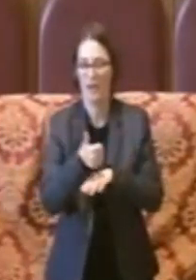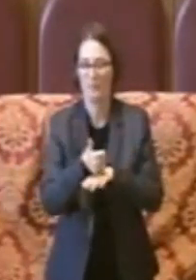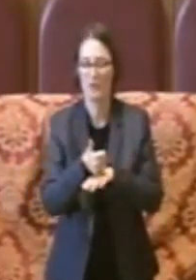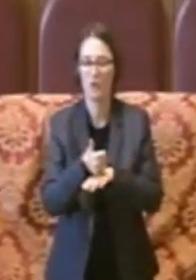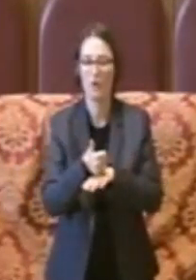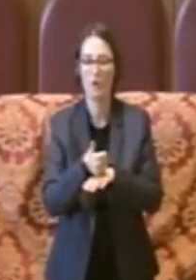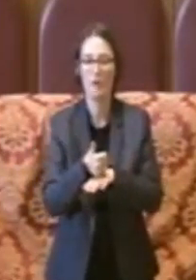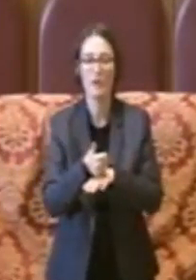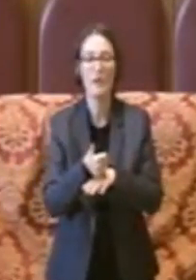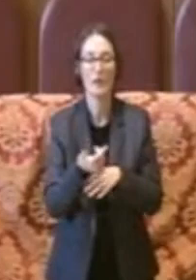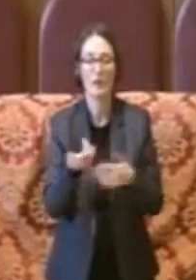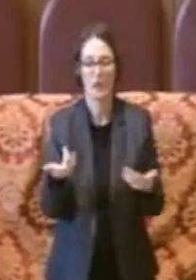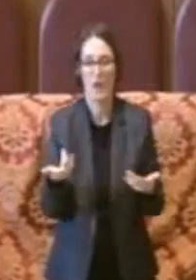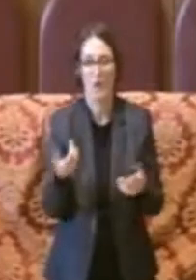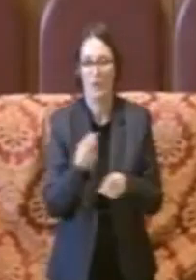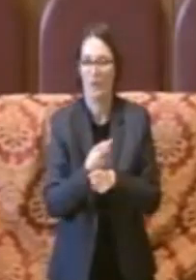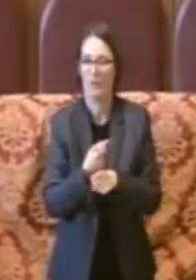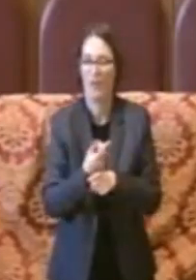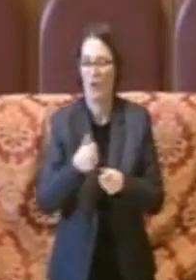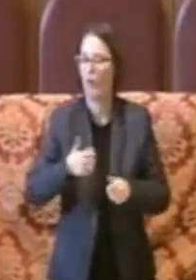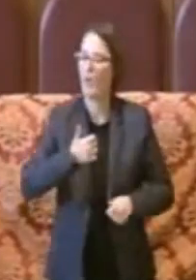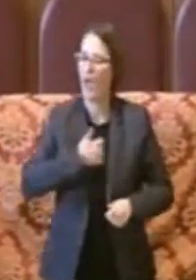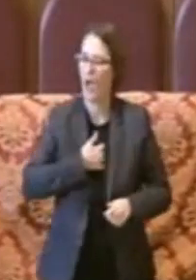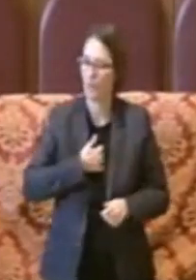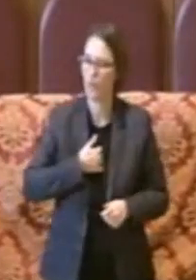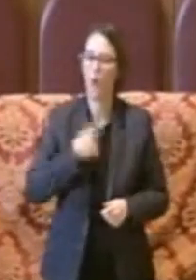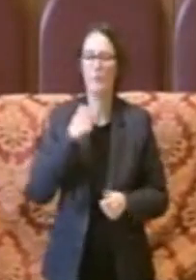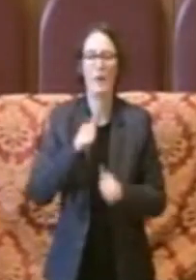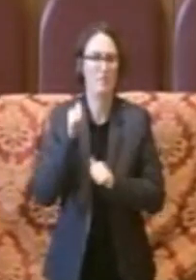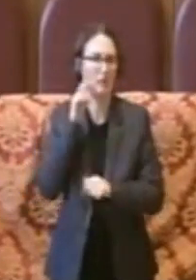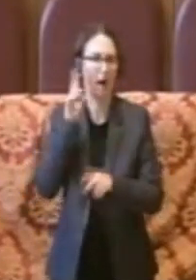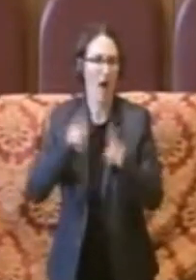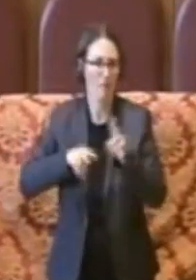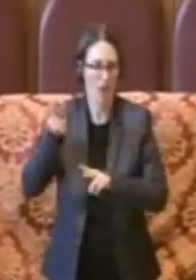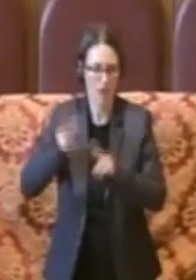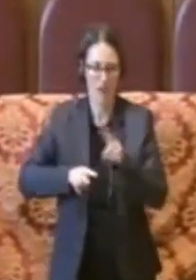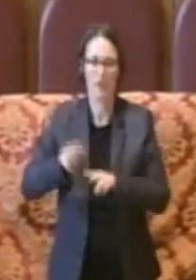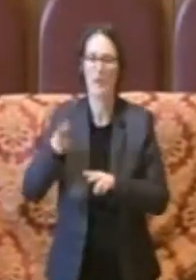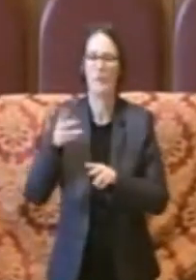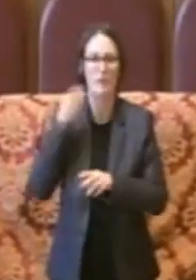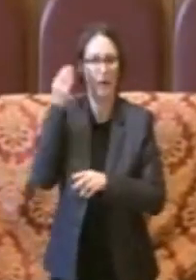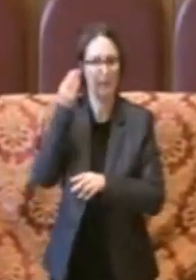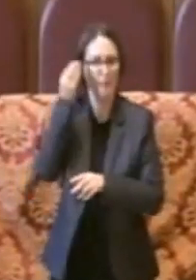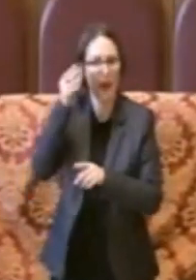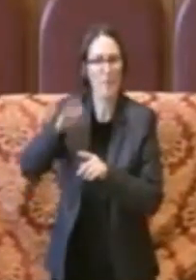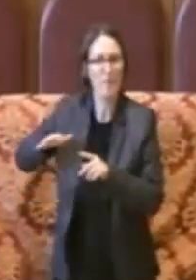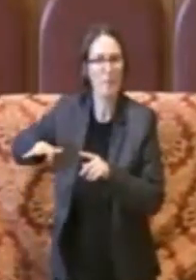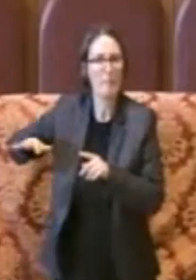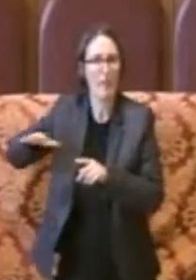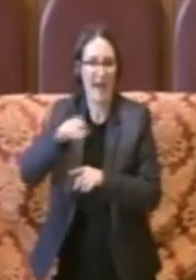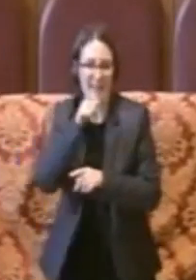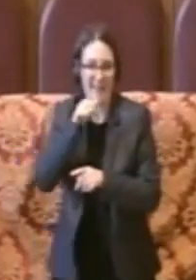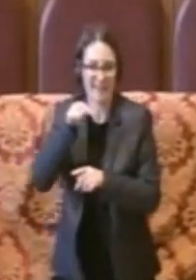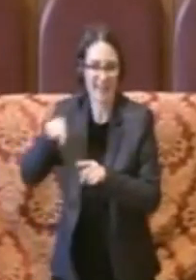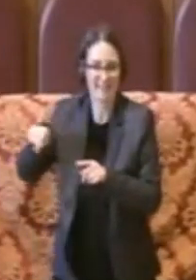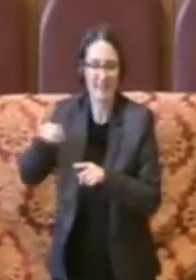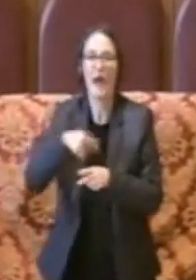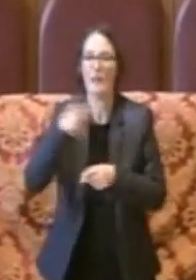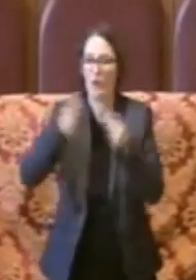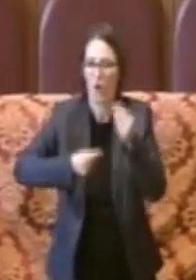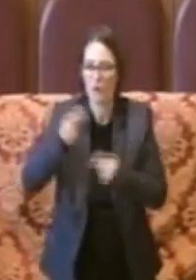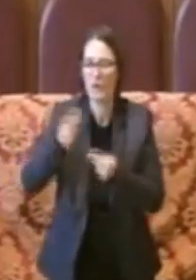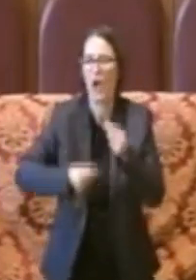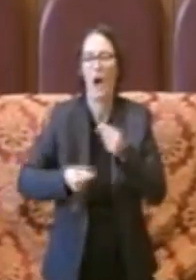quindi in autonomia breve ovviamente verifica tutti quelli che sono i pareri insomma necessari quindi contabili o i pareri